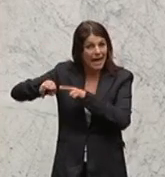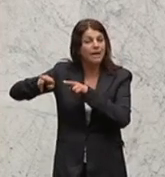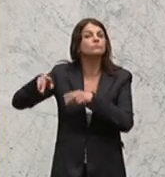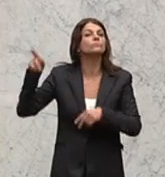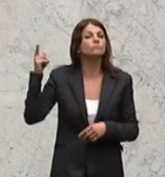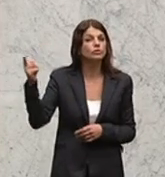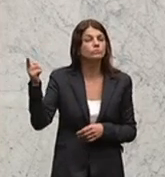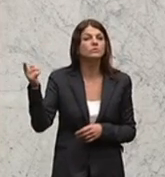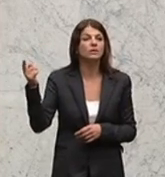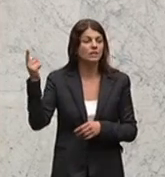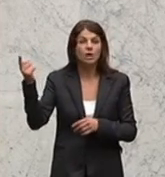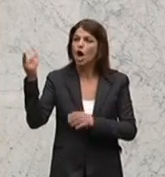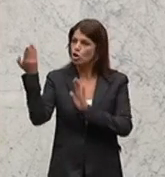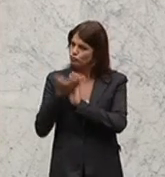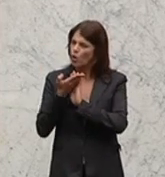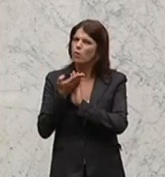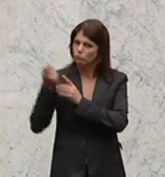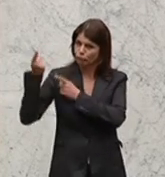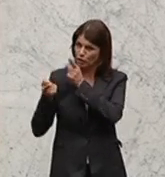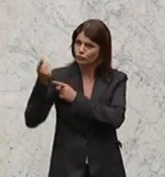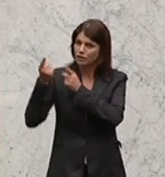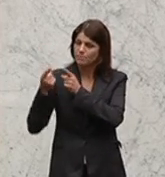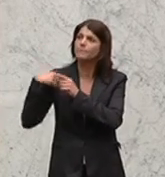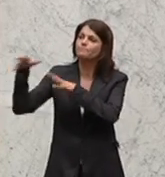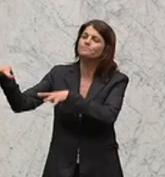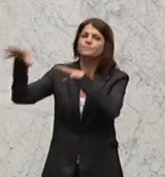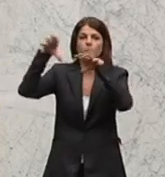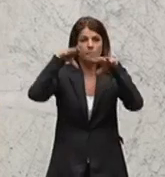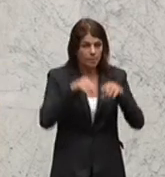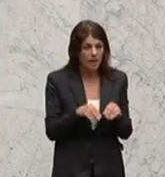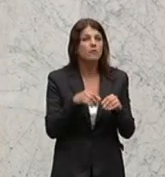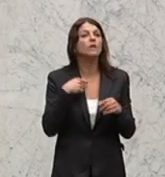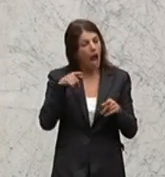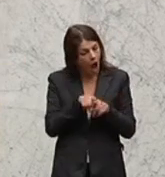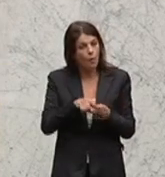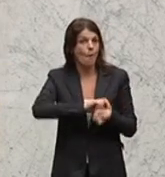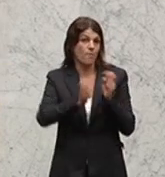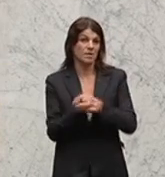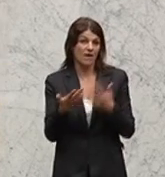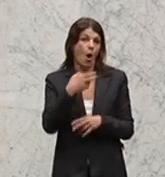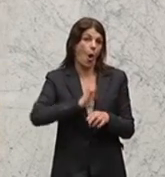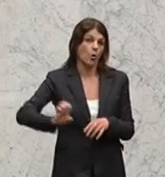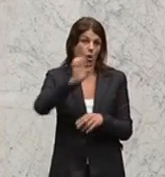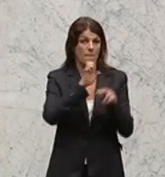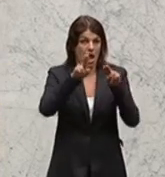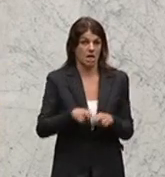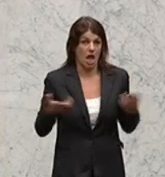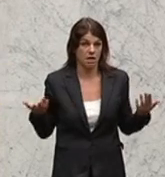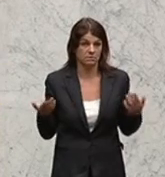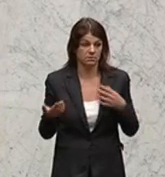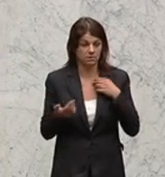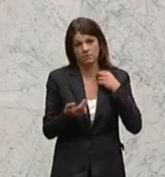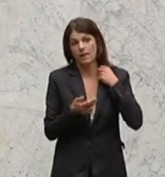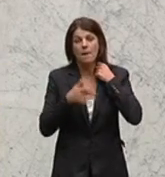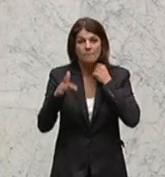weniger auch vordeterminiert und wir vollziehen hier auch Europarecht. Und manches, das auf